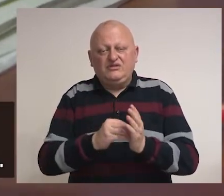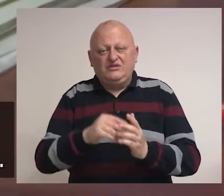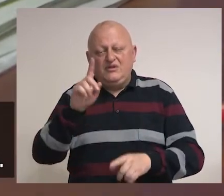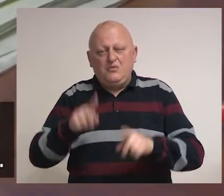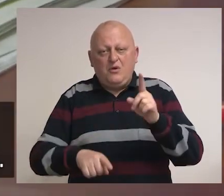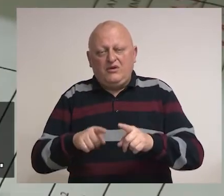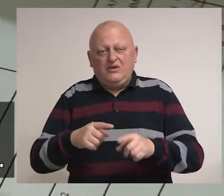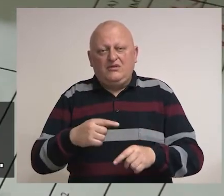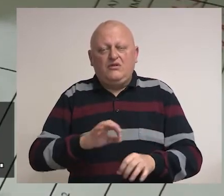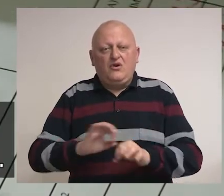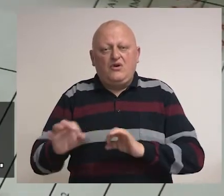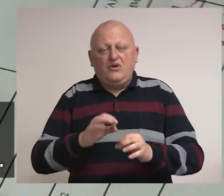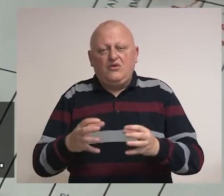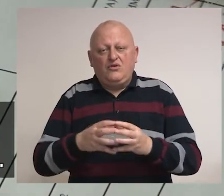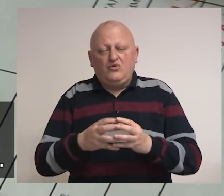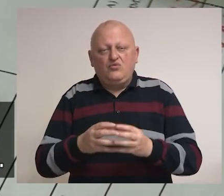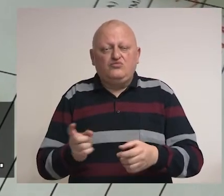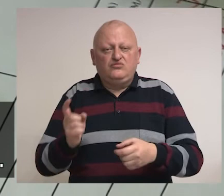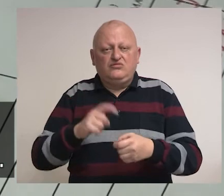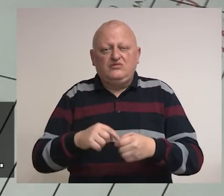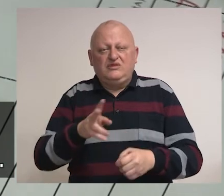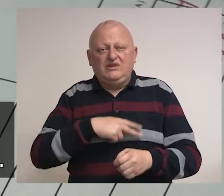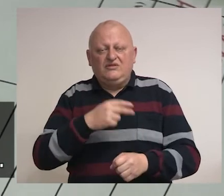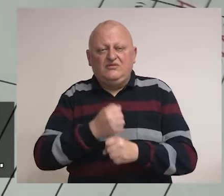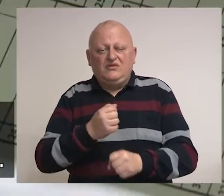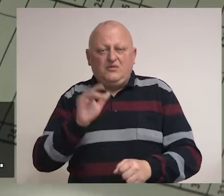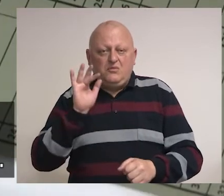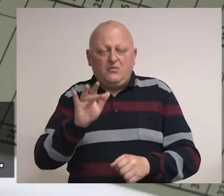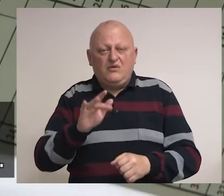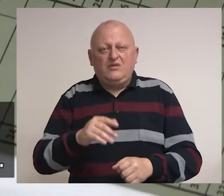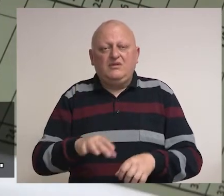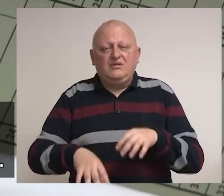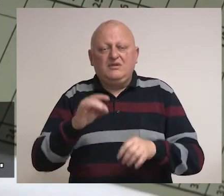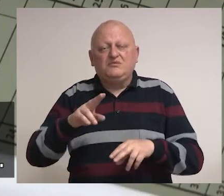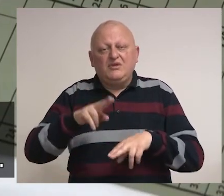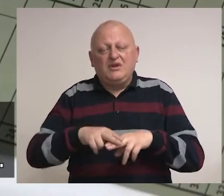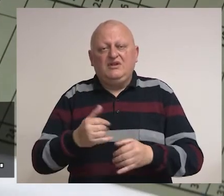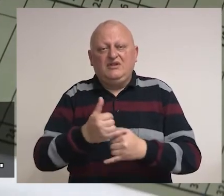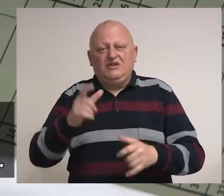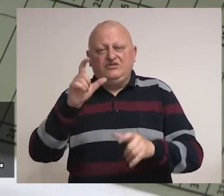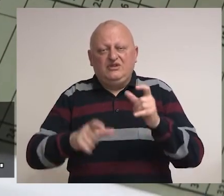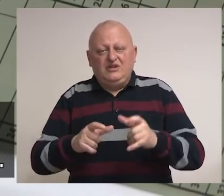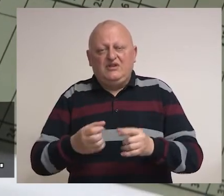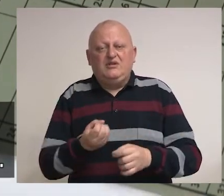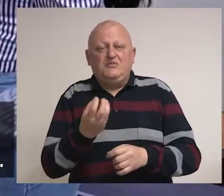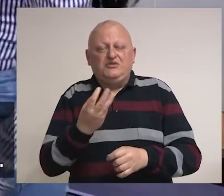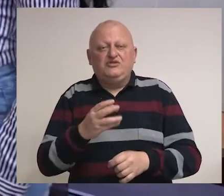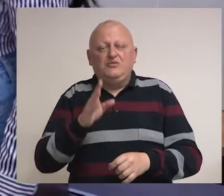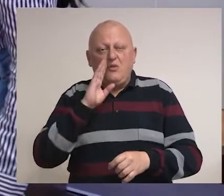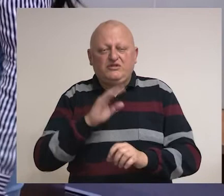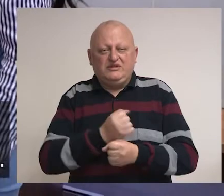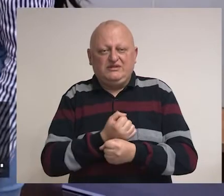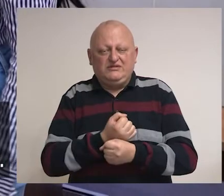pojedinaca i organizovanih grupa uključenih u krivične radnje protiv izbornih prava građana Brčko distrikta BiH.